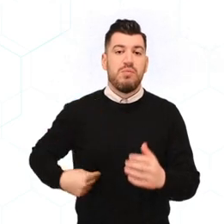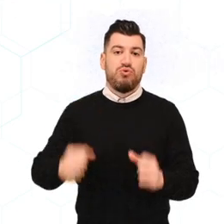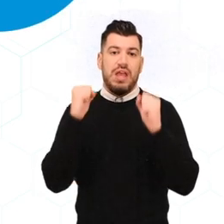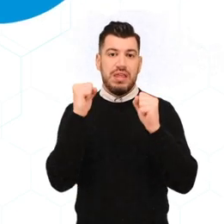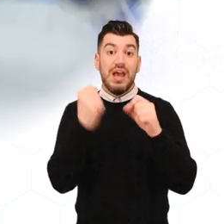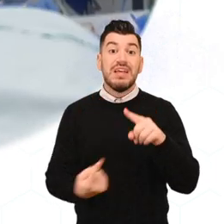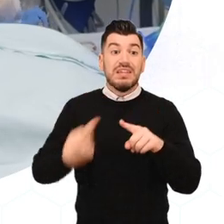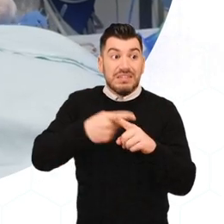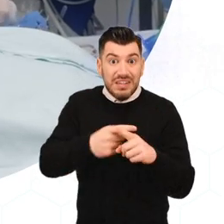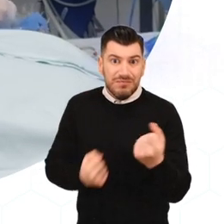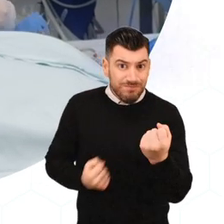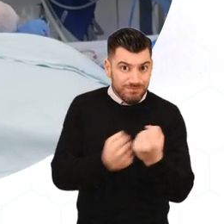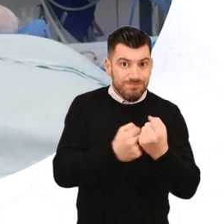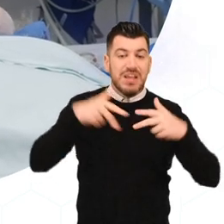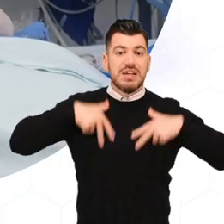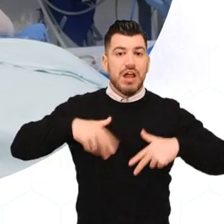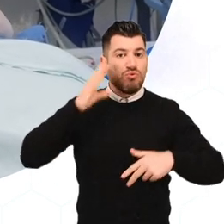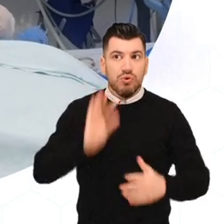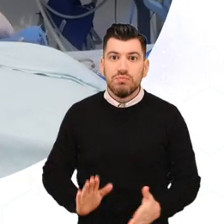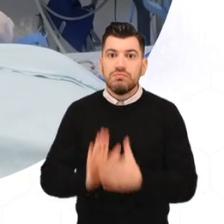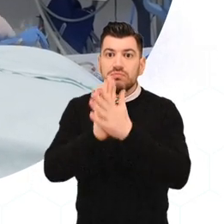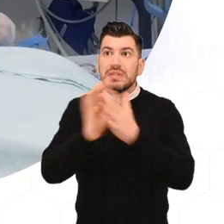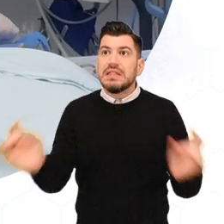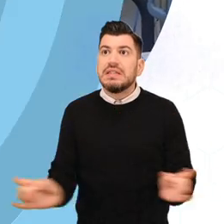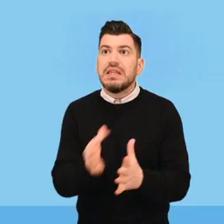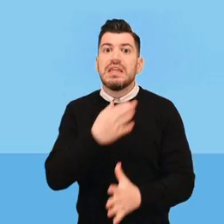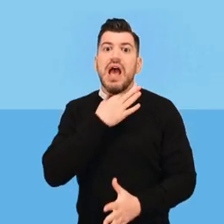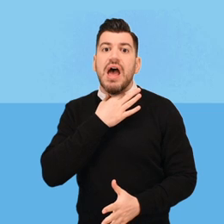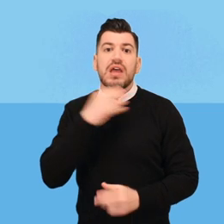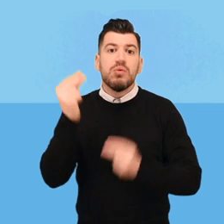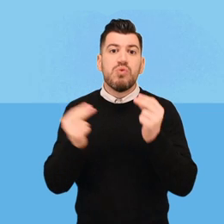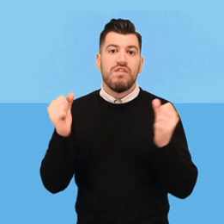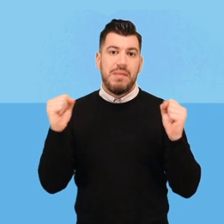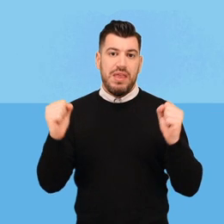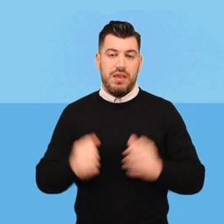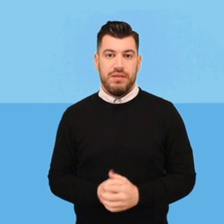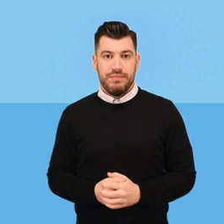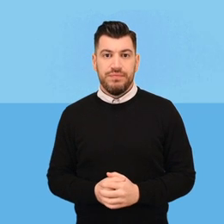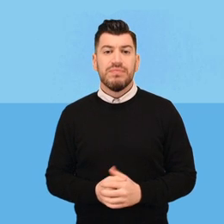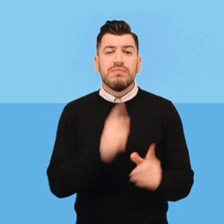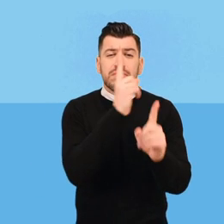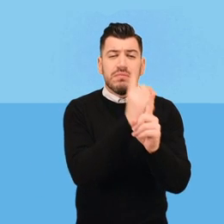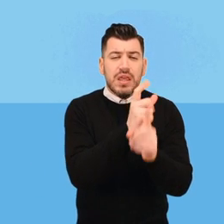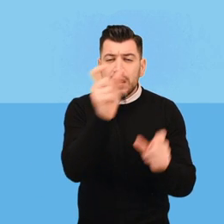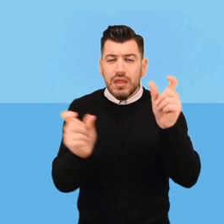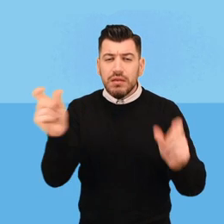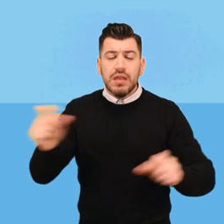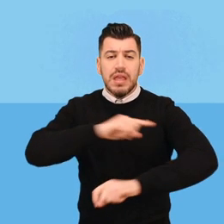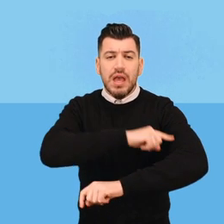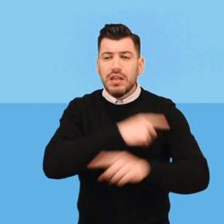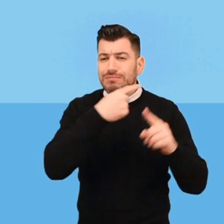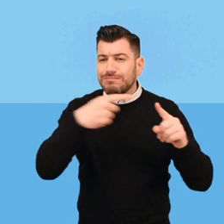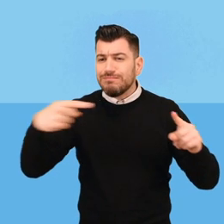στηρίζει επιστημονικά την πολιτεία στην αντιμετώπιση κάθε έκτακτης υγειονομικής κρίσης. Οι εξειδικευμένοι επιστήμονες όλων των